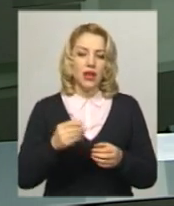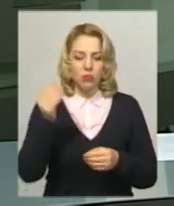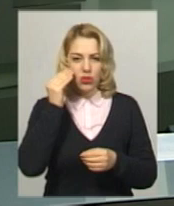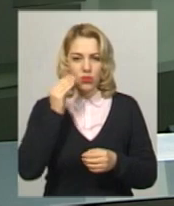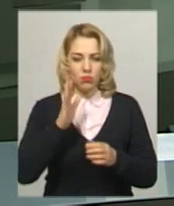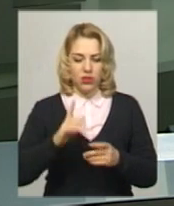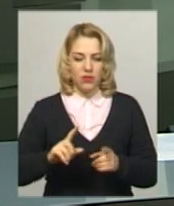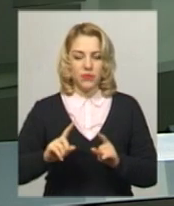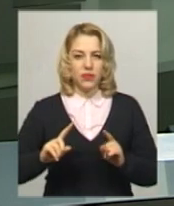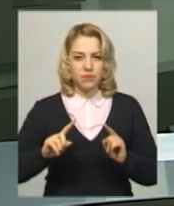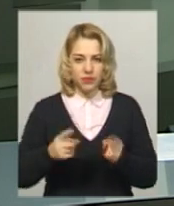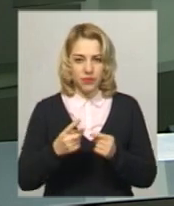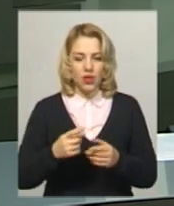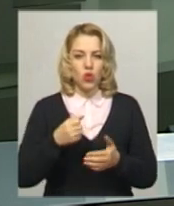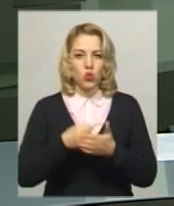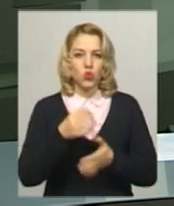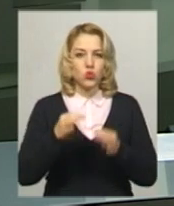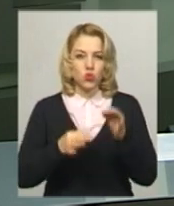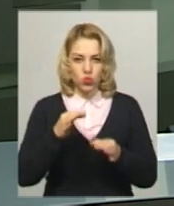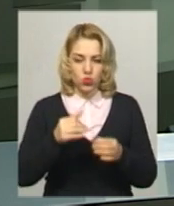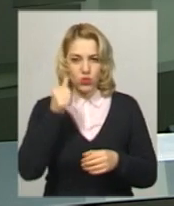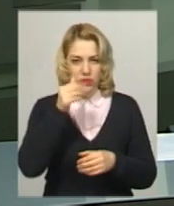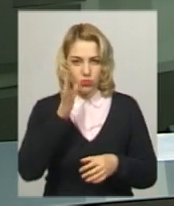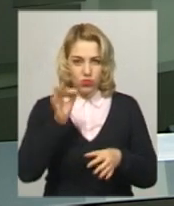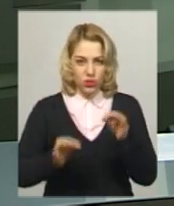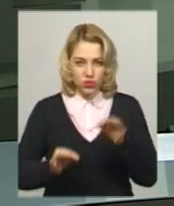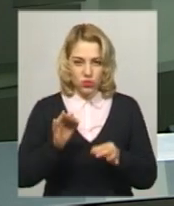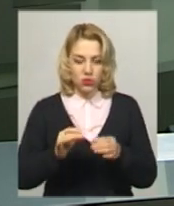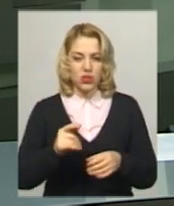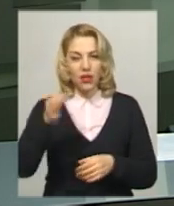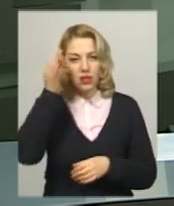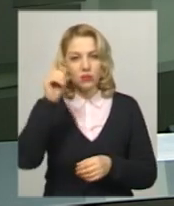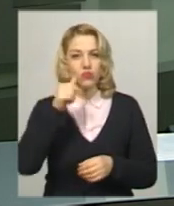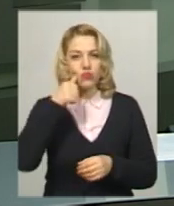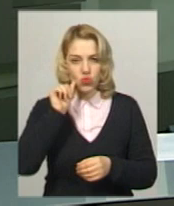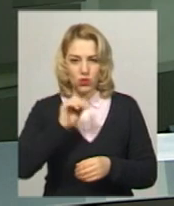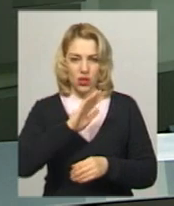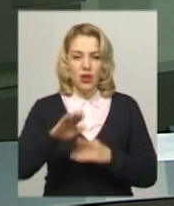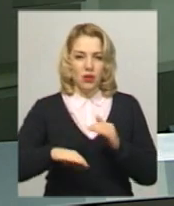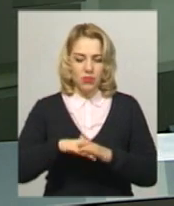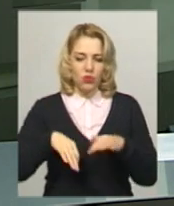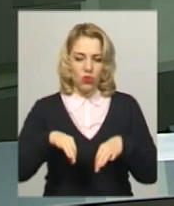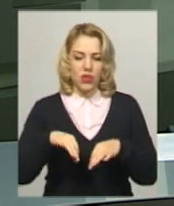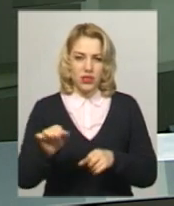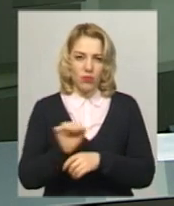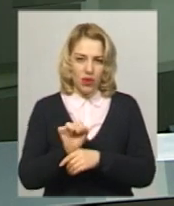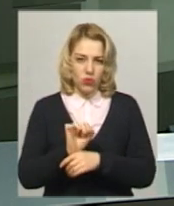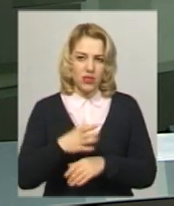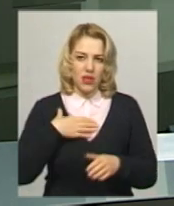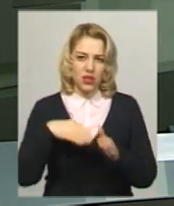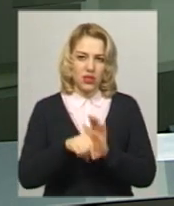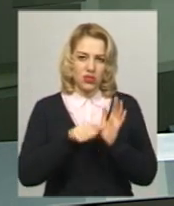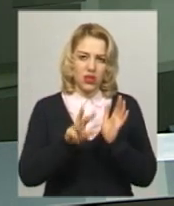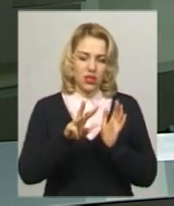відбуватиметься завтра, повідомляє старший слідчий. Нагадаємо, вчора у центрі Хмельницького під колесами автівки загинула 63-річна